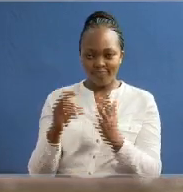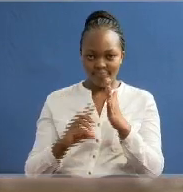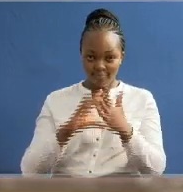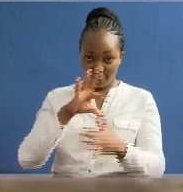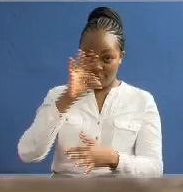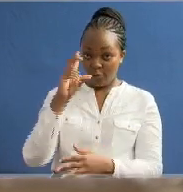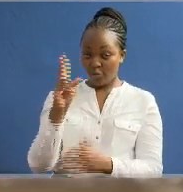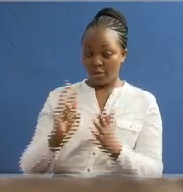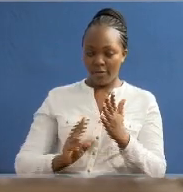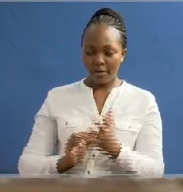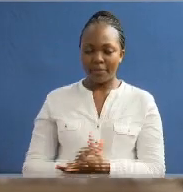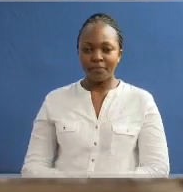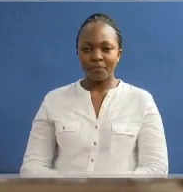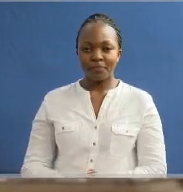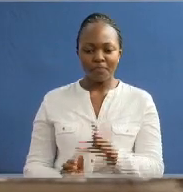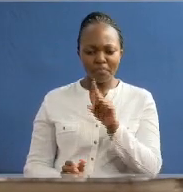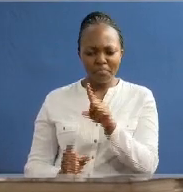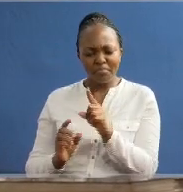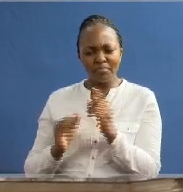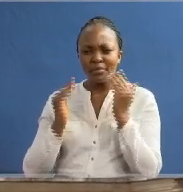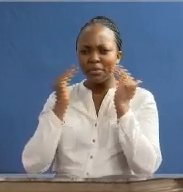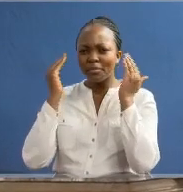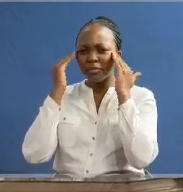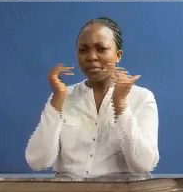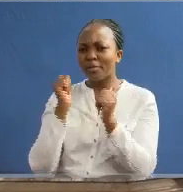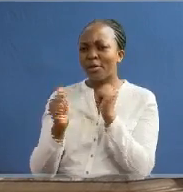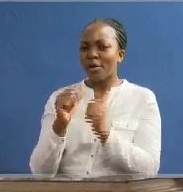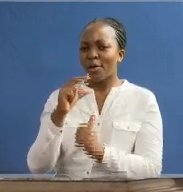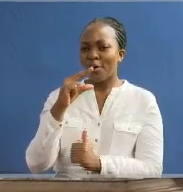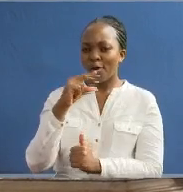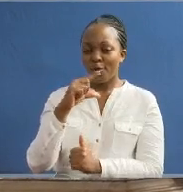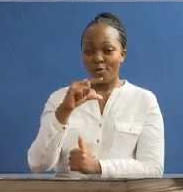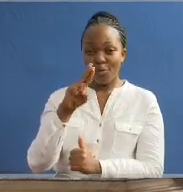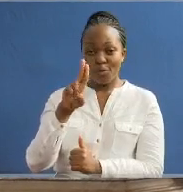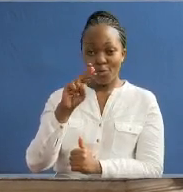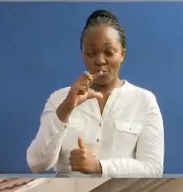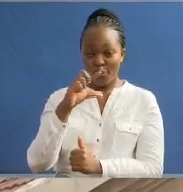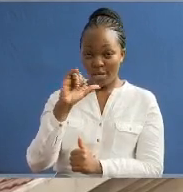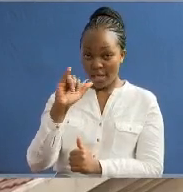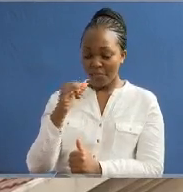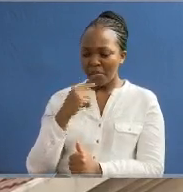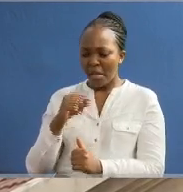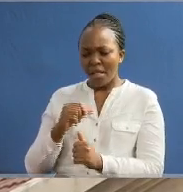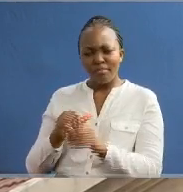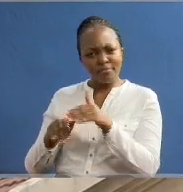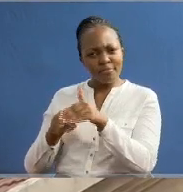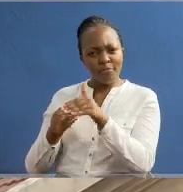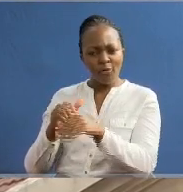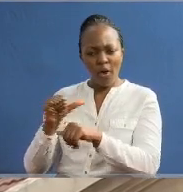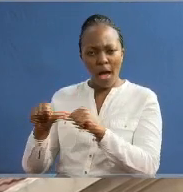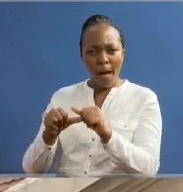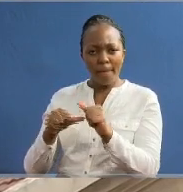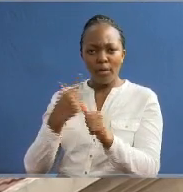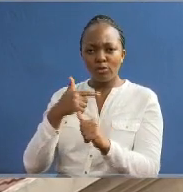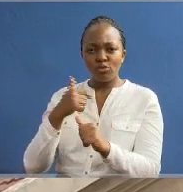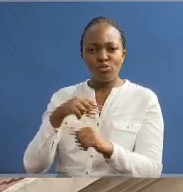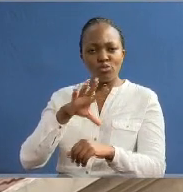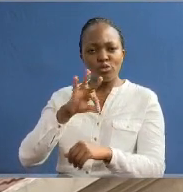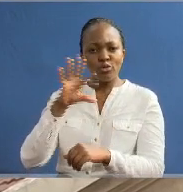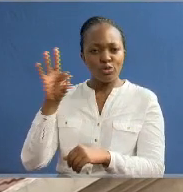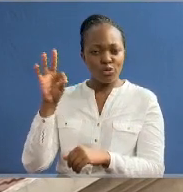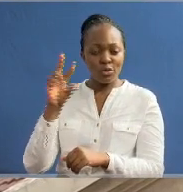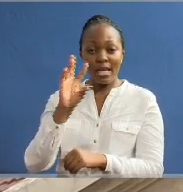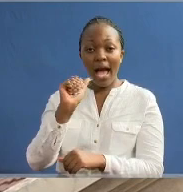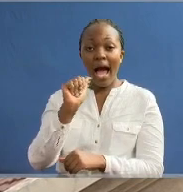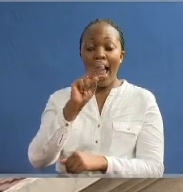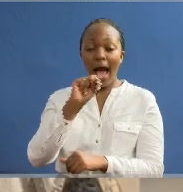Joji wa makamia juu ya masole ofisari mumbi ngugi, hamefutili ambali na kusitisho utaratibu wa naibu gavana mteule Ann Mwenda Kananu,